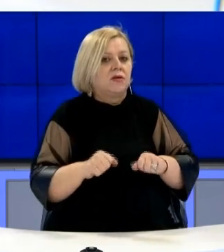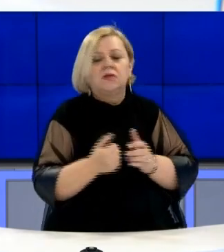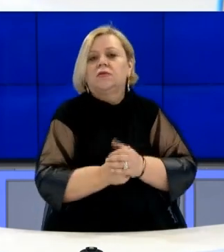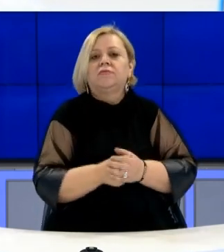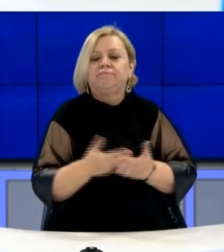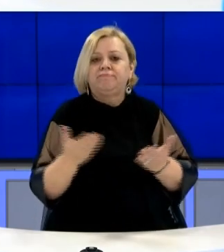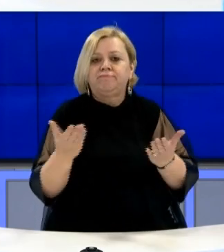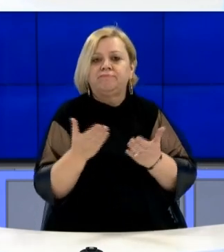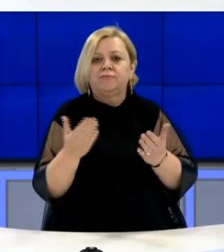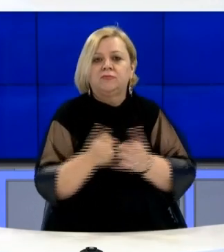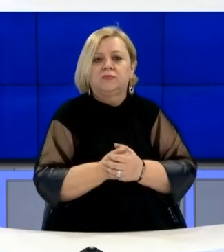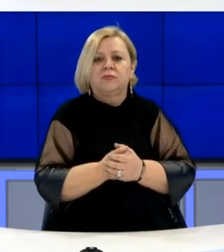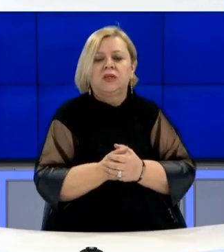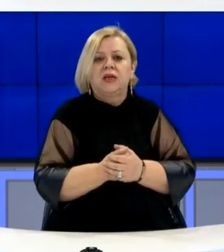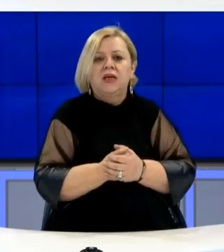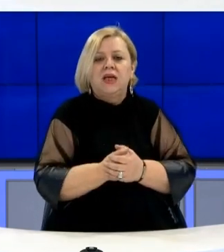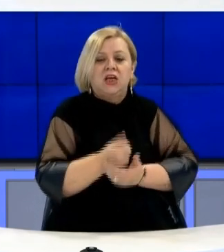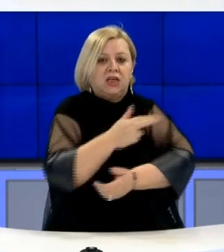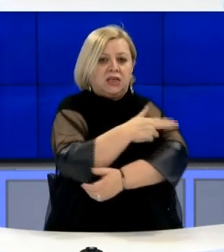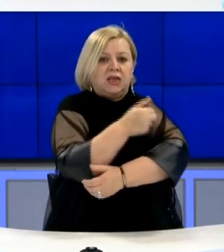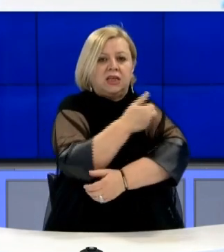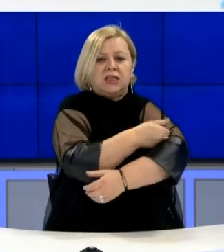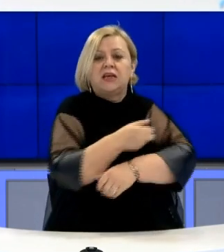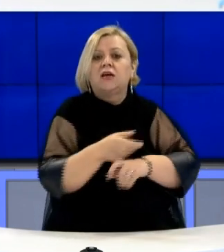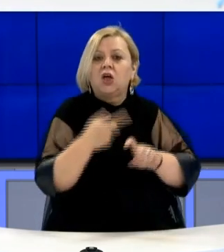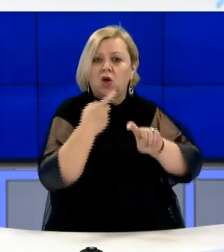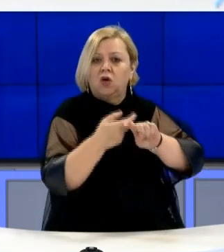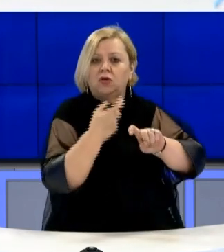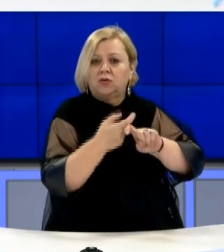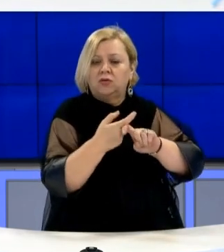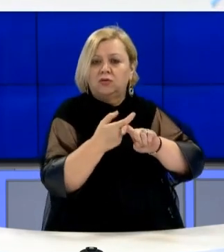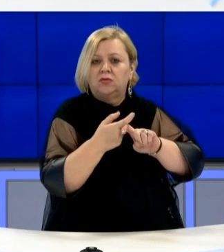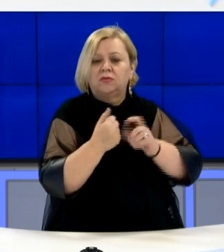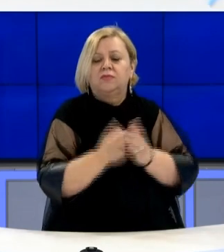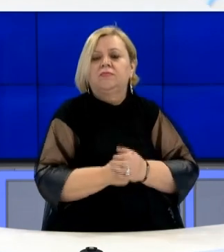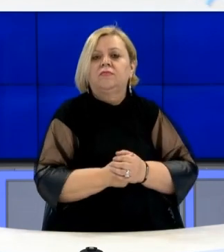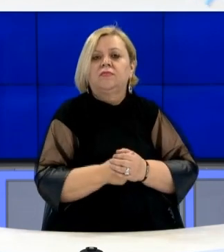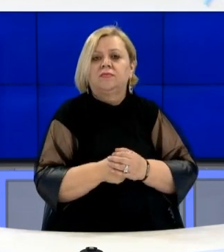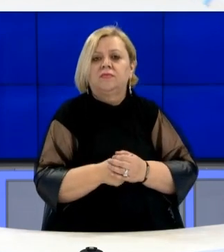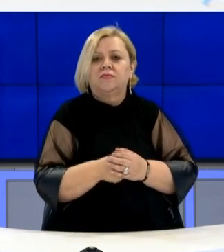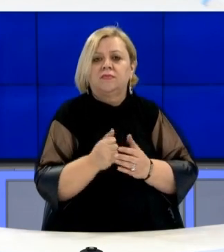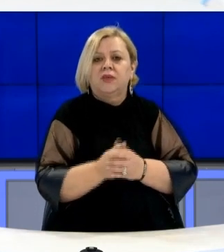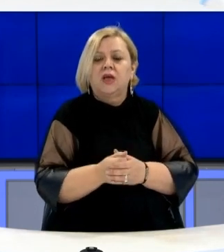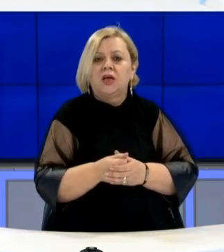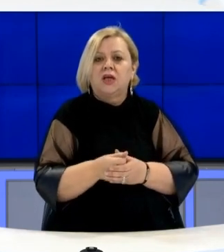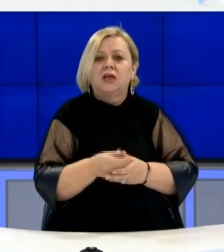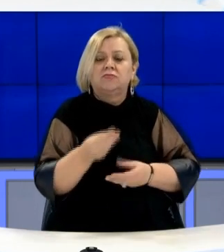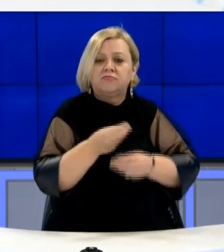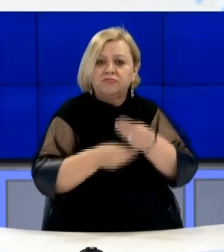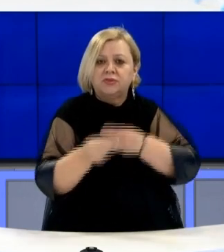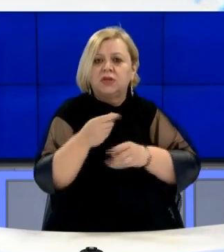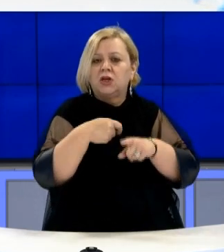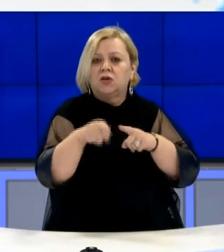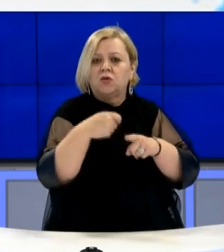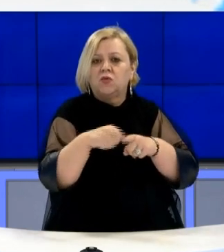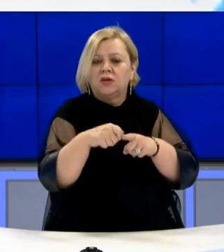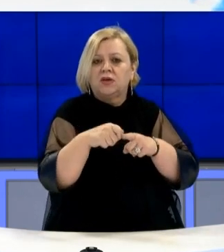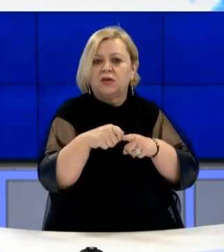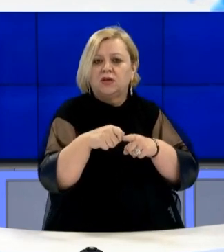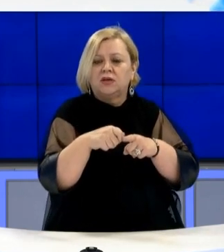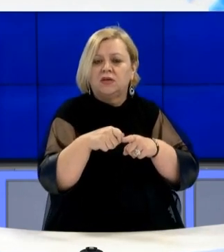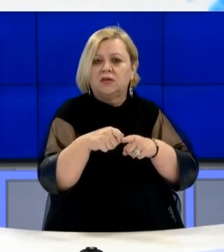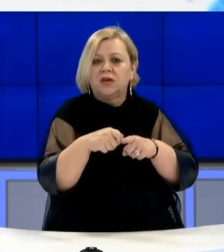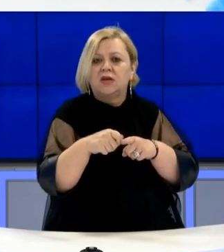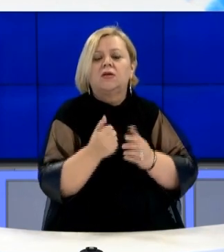antës e cilës klinika ortopedis në shërbimit spitalor të klinikës universitare të bëjë furnizim dhe regulimin e protezave për